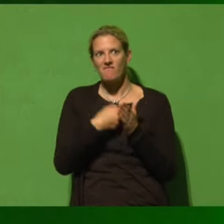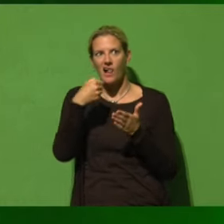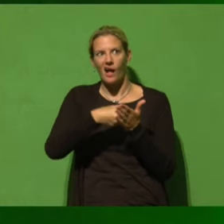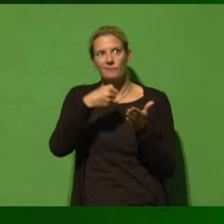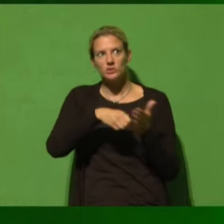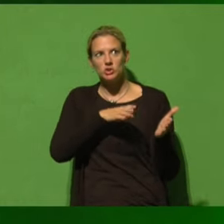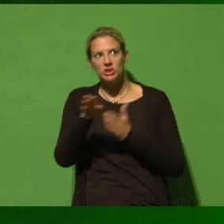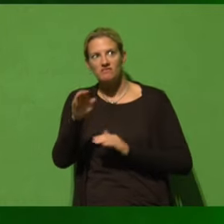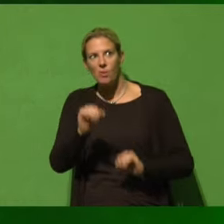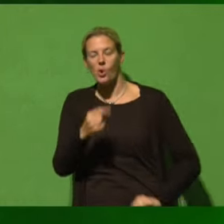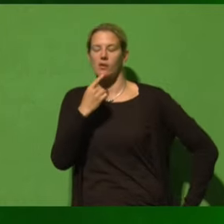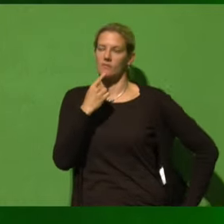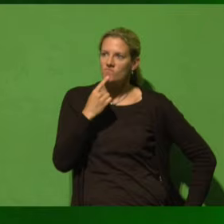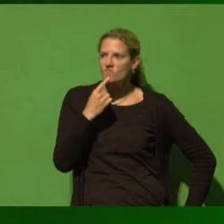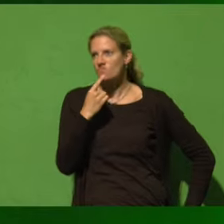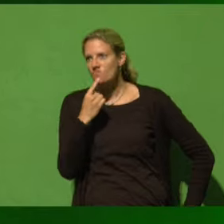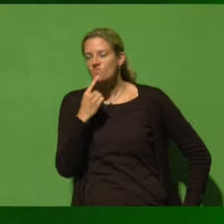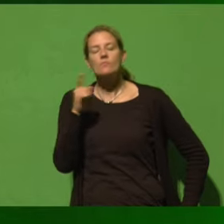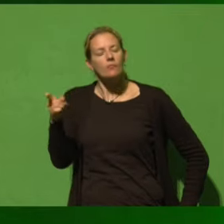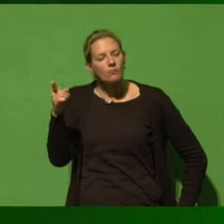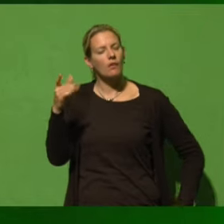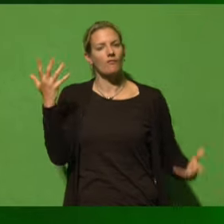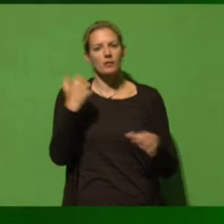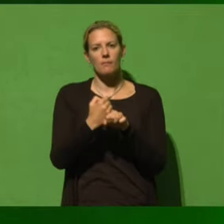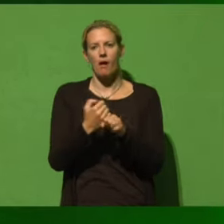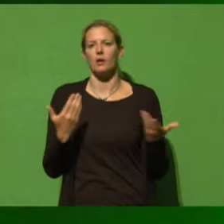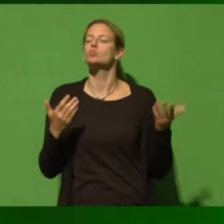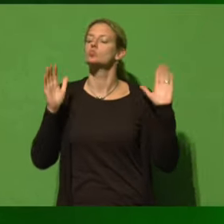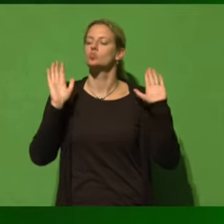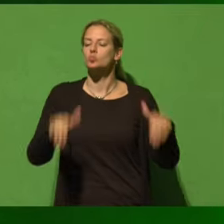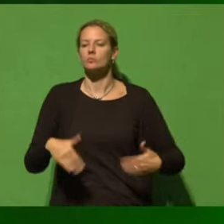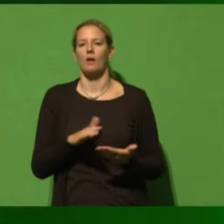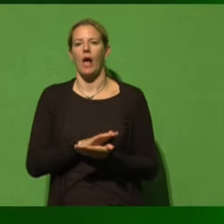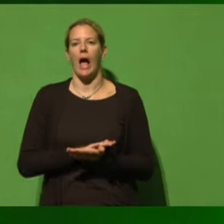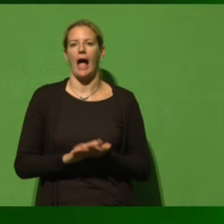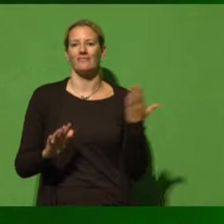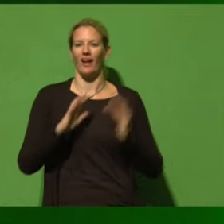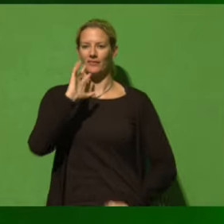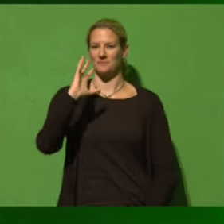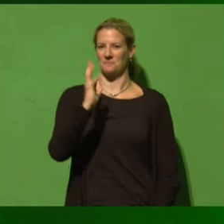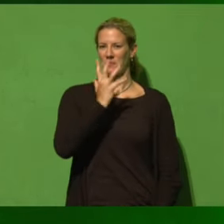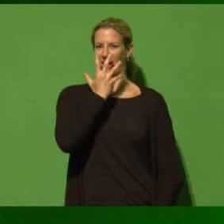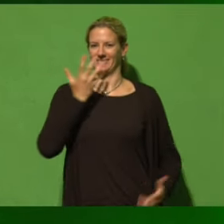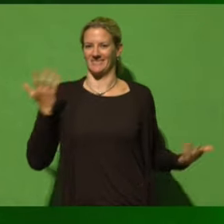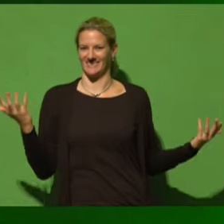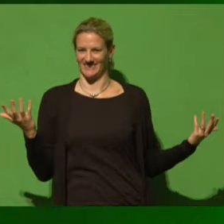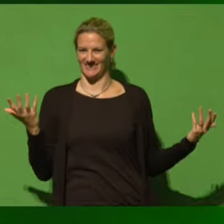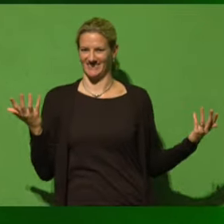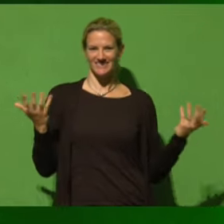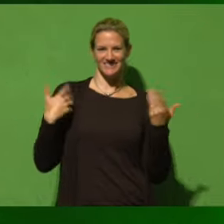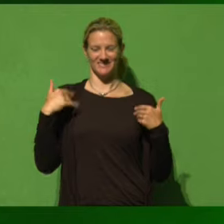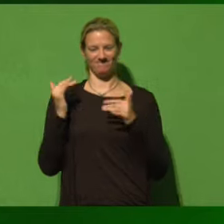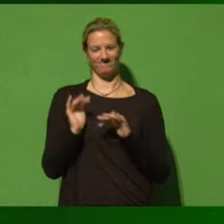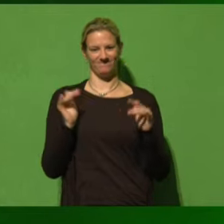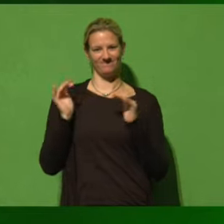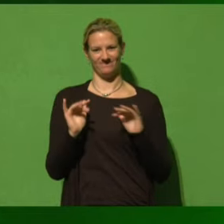laufen könnte, wie es funktionieren soll. Also hat Frau Merkel eine wunderschöne Fassade errichtet, hat eine Fassade errichtet,